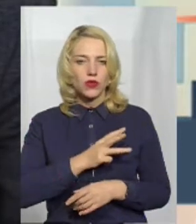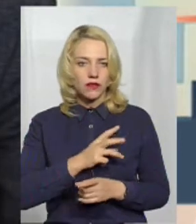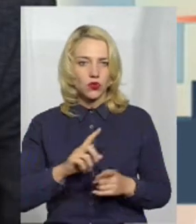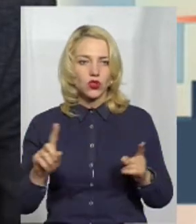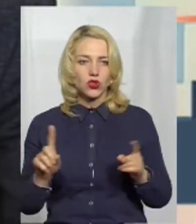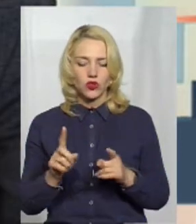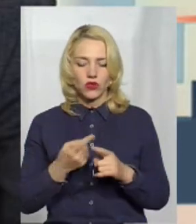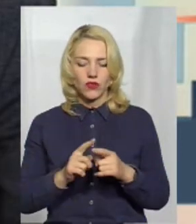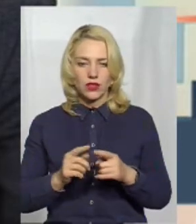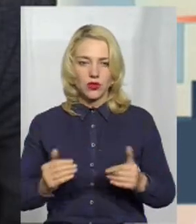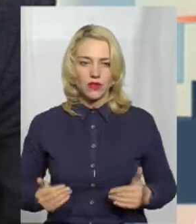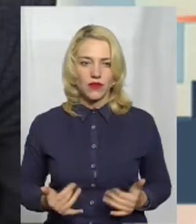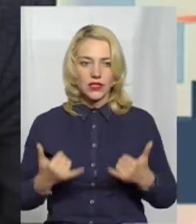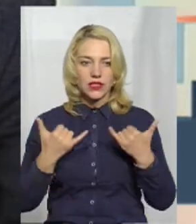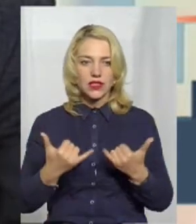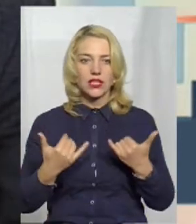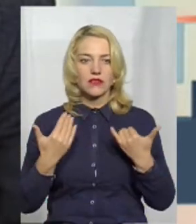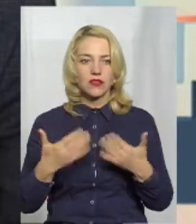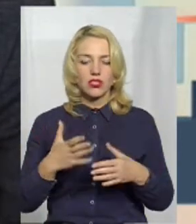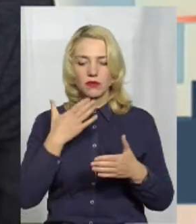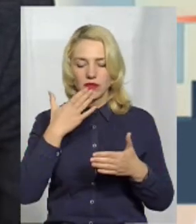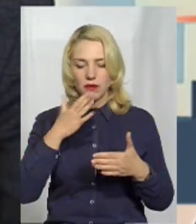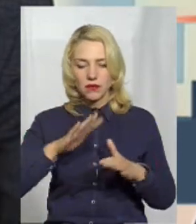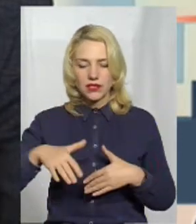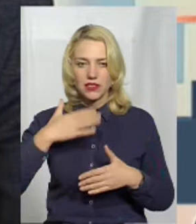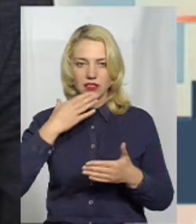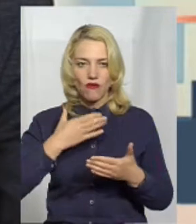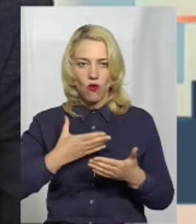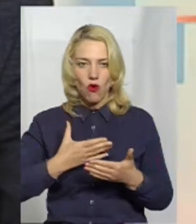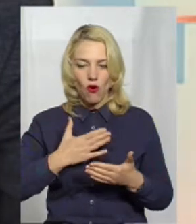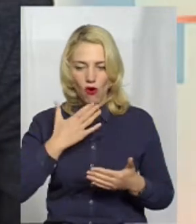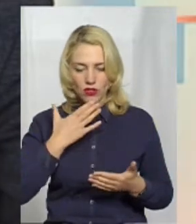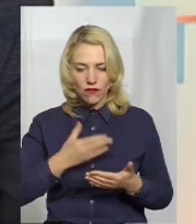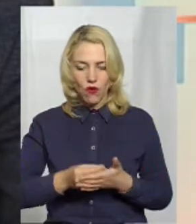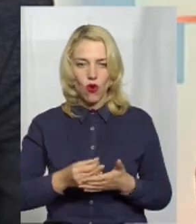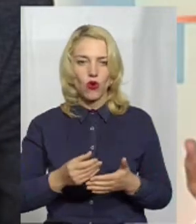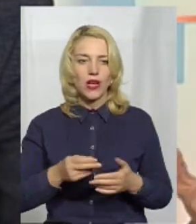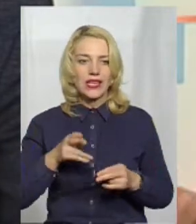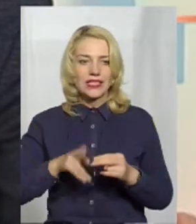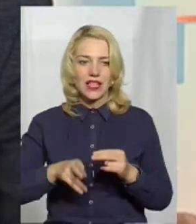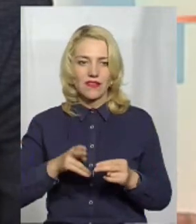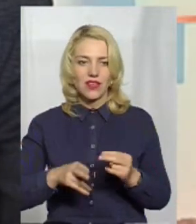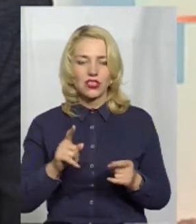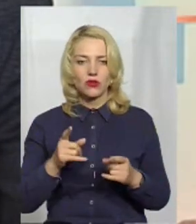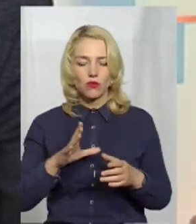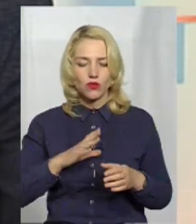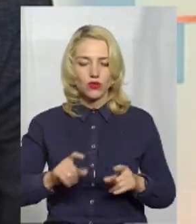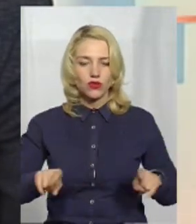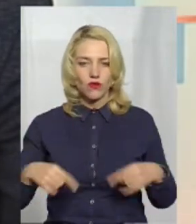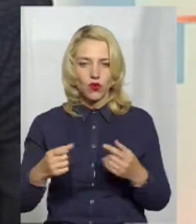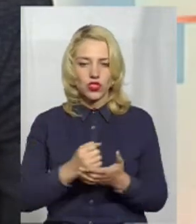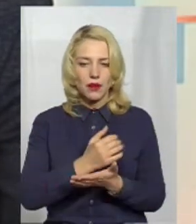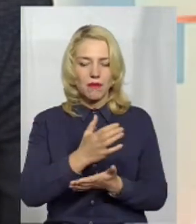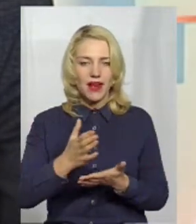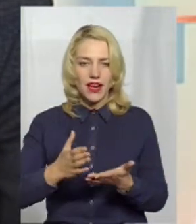він живе і зараз, вже після свого завершення. Тому що була створена дійсно мережа дієвих громадських організацій в